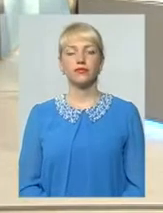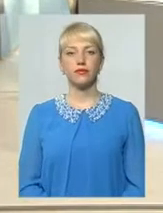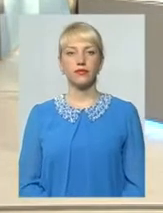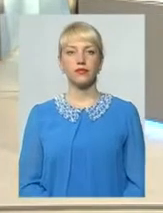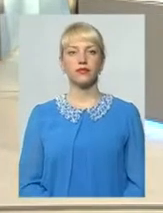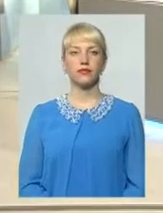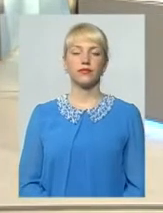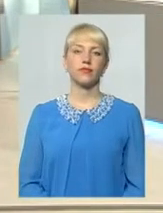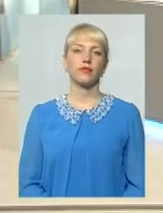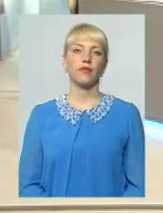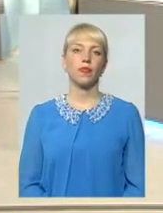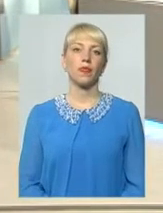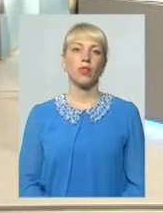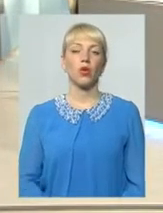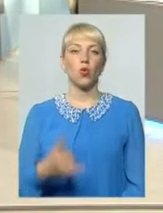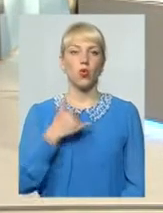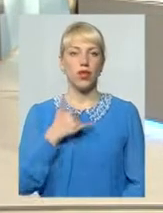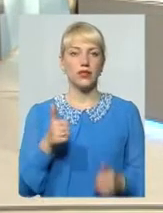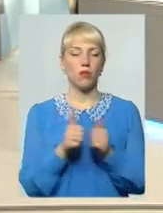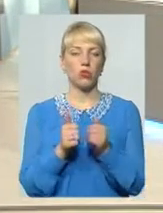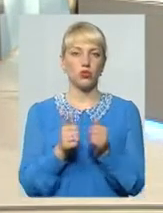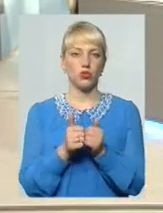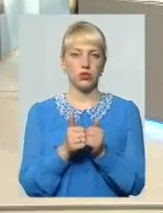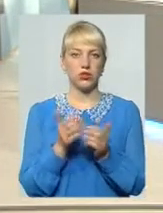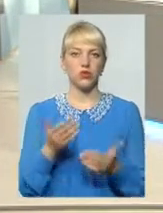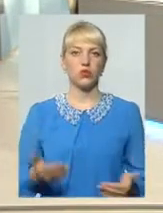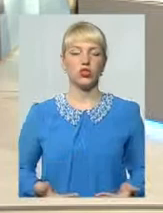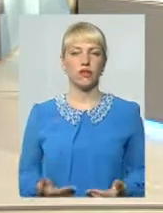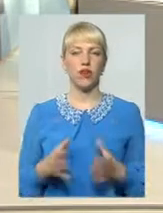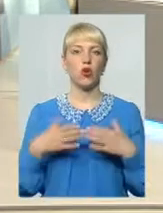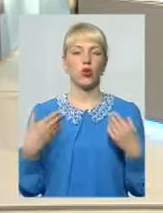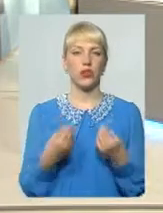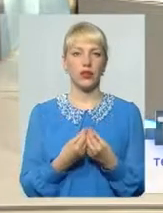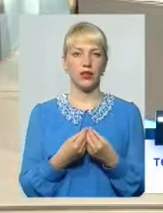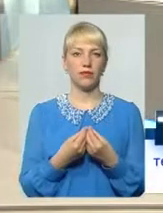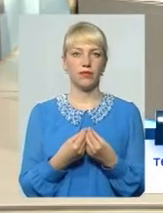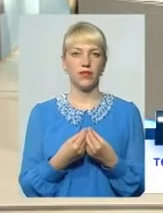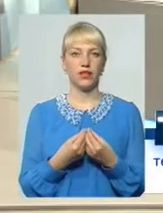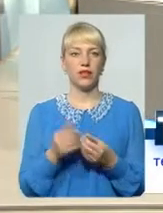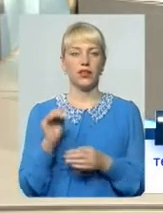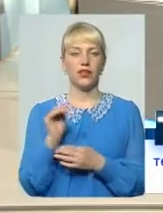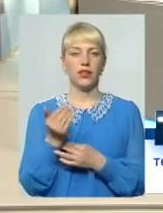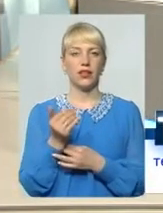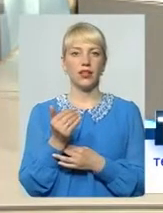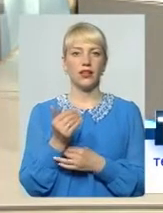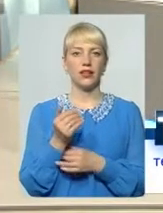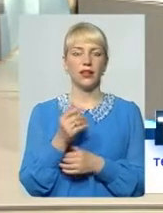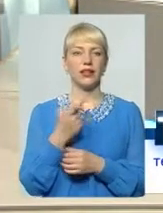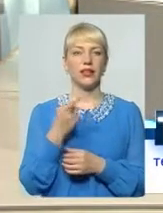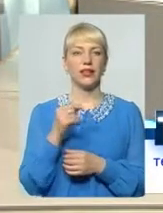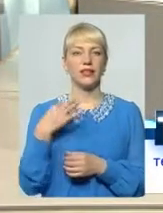Такі питання У нас по сусідству живе родина Дитин загинув в АТО